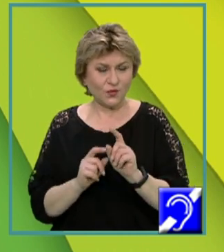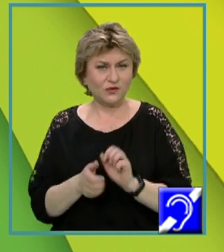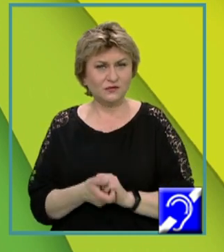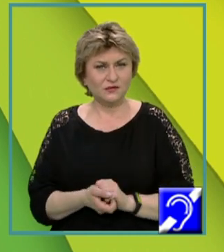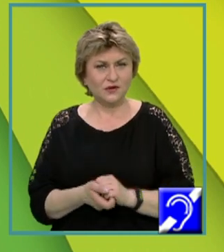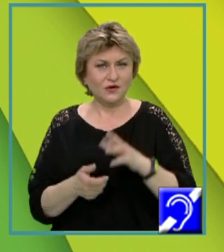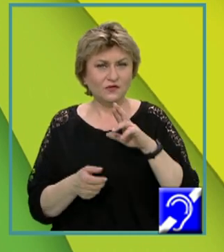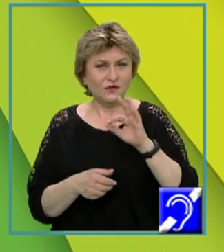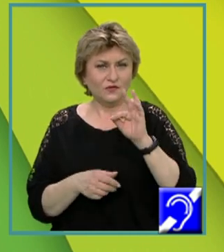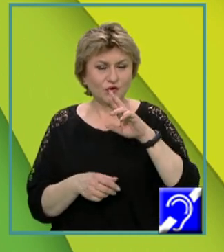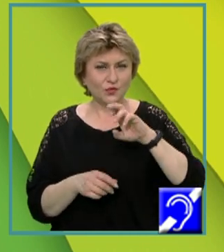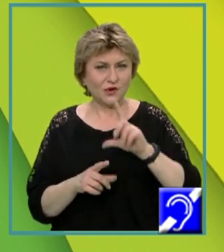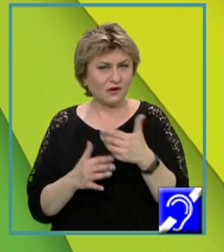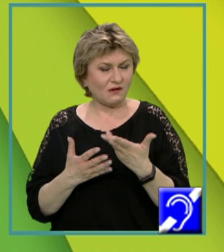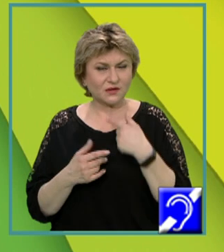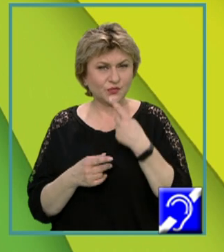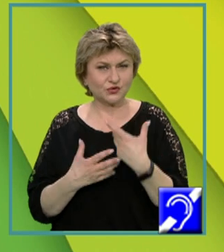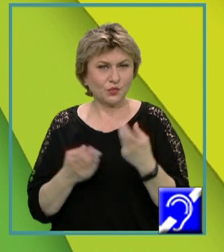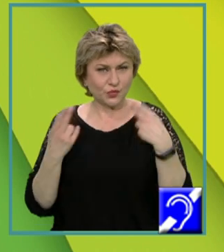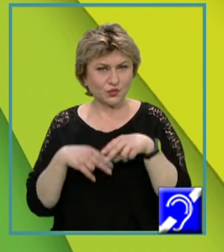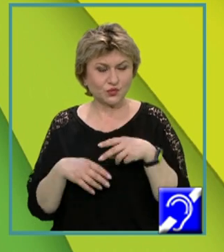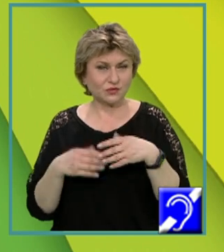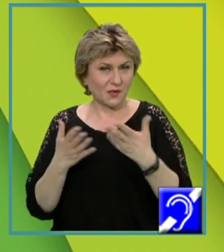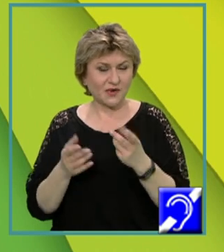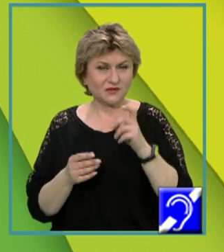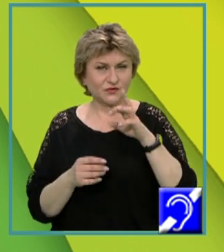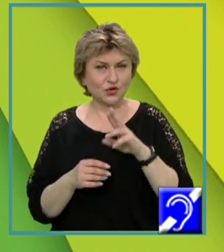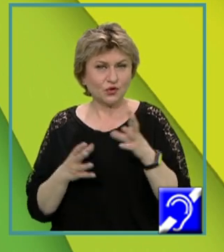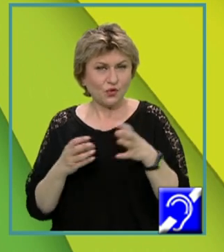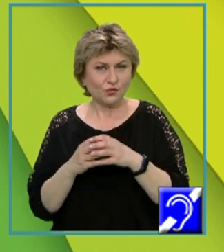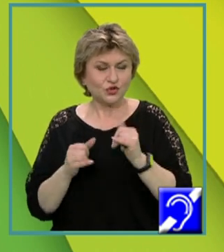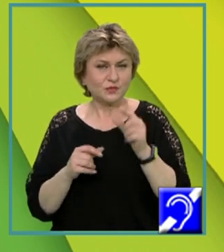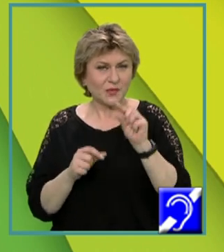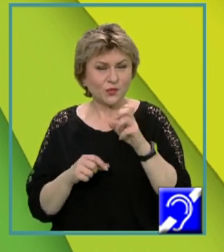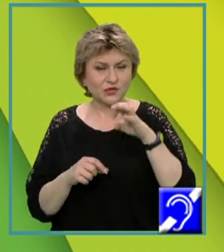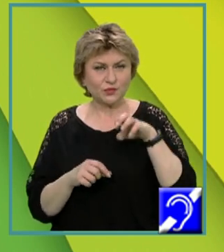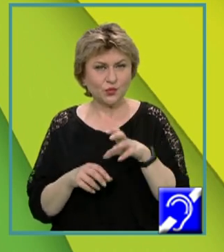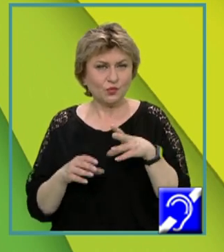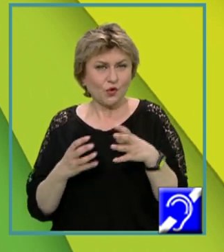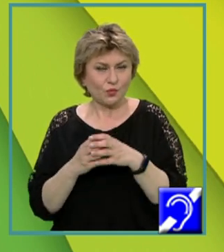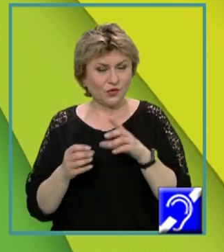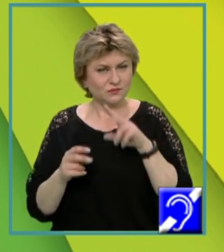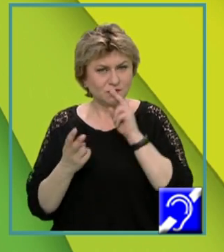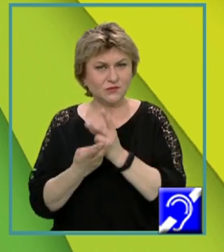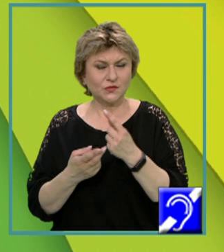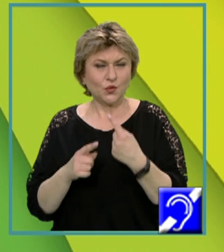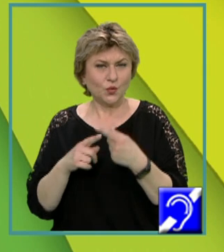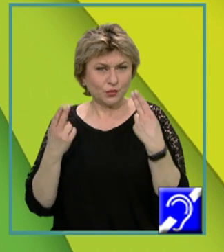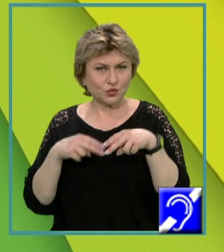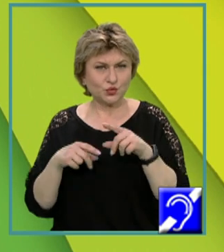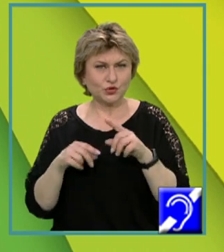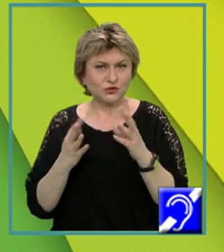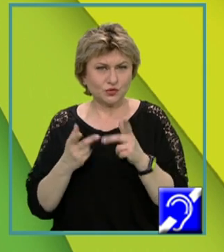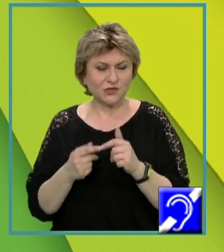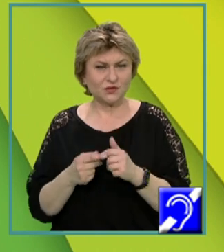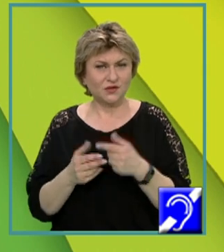formulă care ne spune că produsul dintre cel mai mare divizor comun și cel mai mic multiplu comun coincide cu produsul numerelor. În fine,